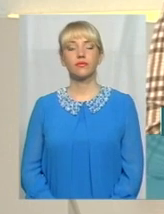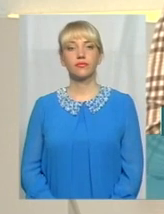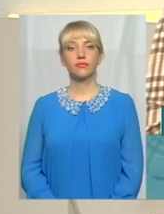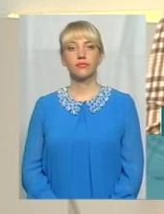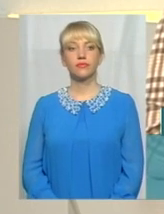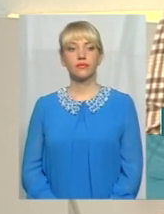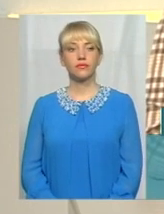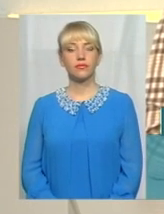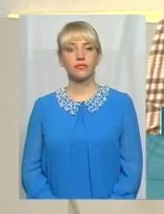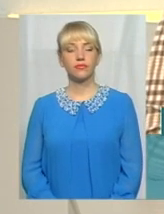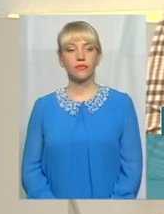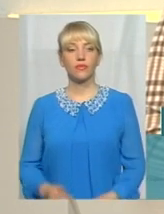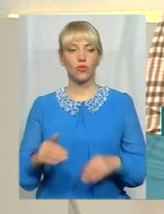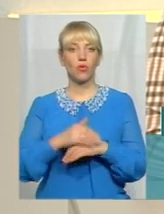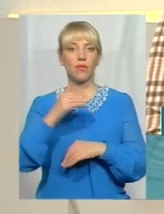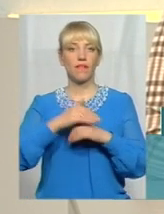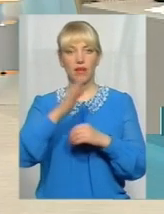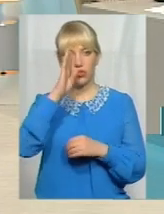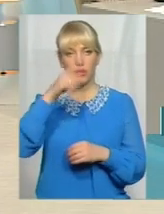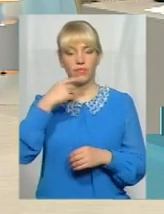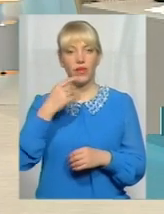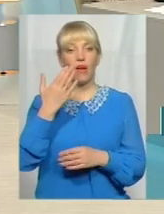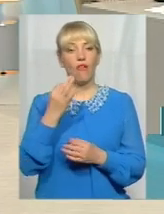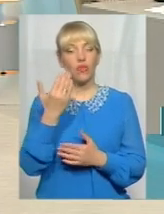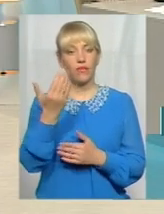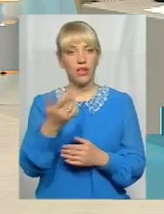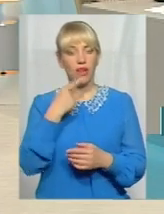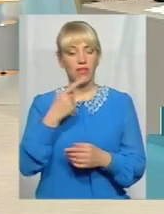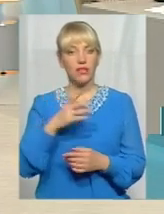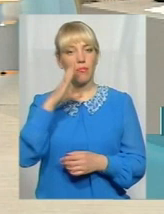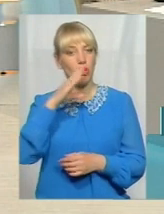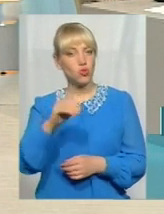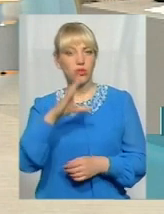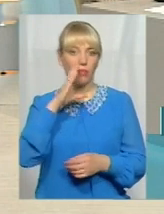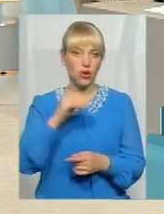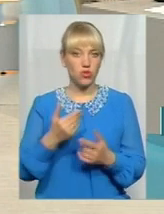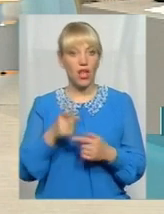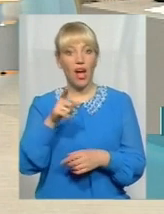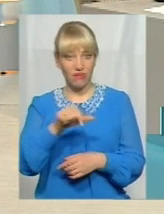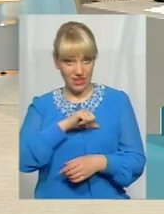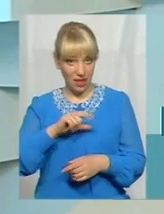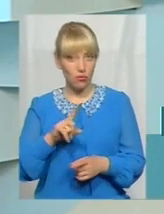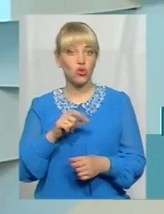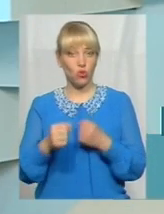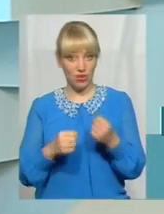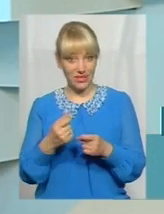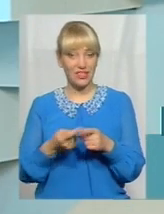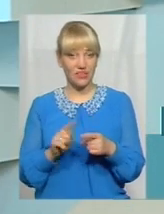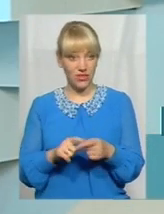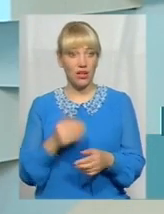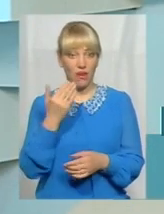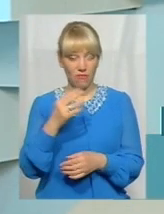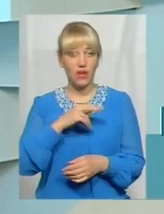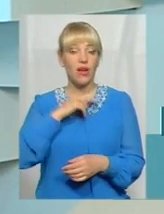Добрий вечір. Добрий вечір. От ви говорите, маршрутки, маршрутки. От мене цікаво, ви самі-то в них їздите, ні? Ви